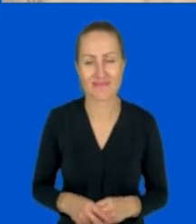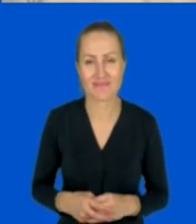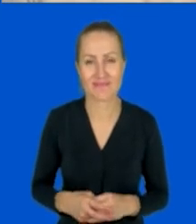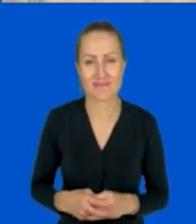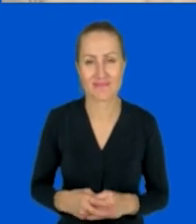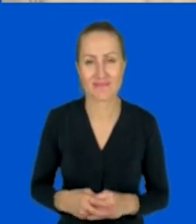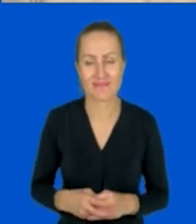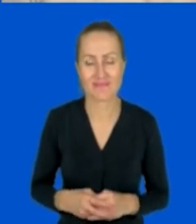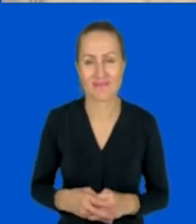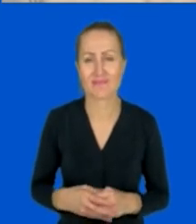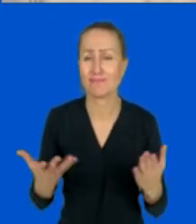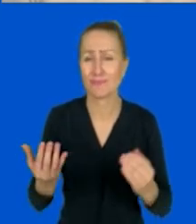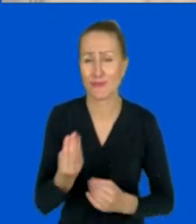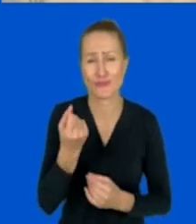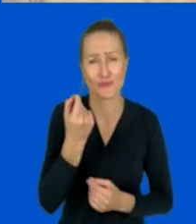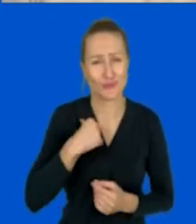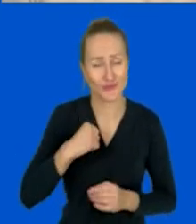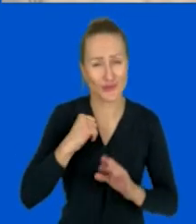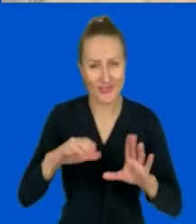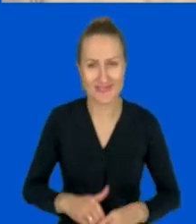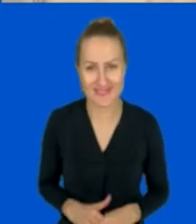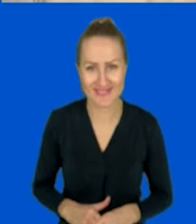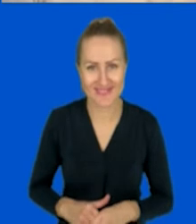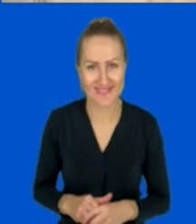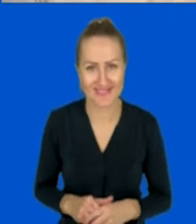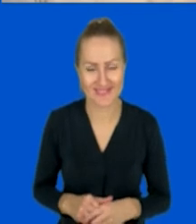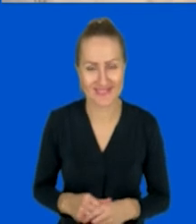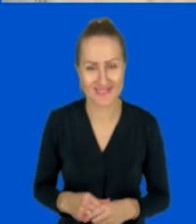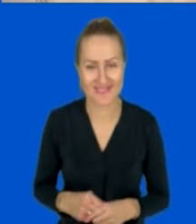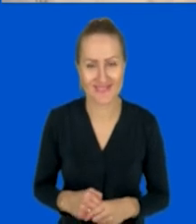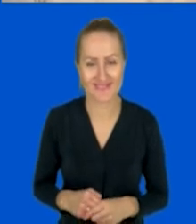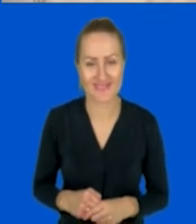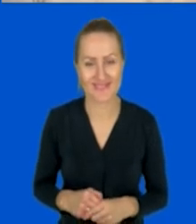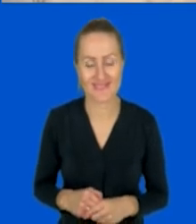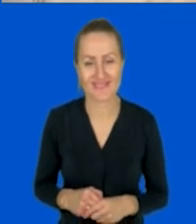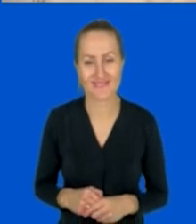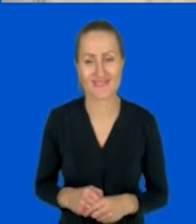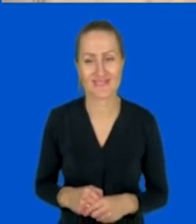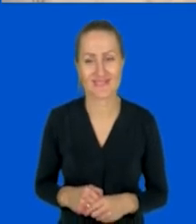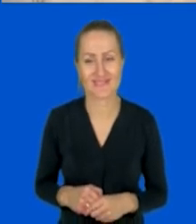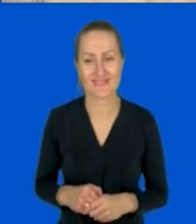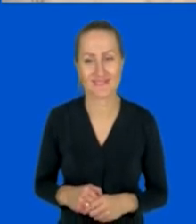No, jeszcze chwilę poczekamy, bo mam poczucie, że